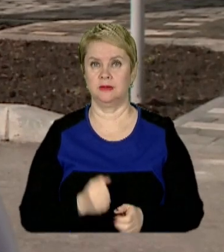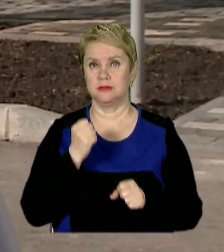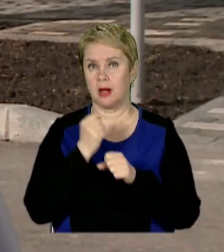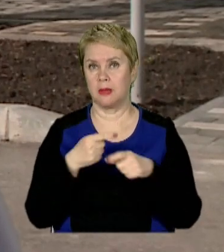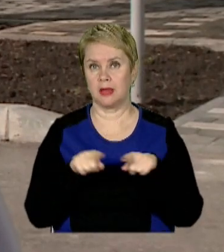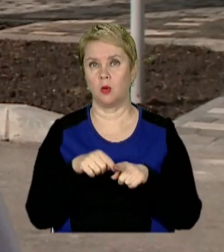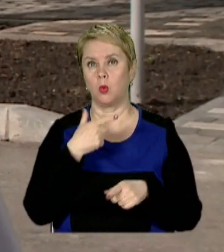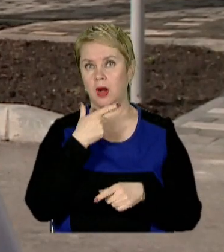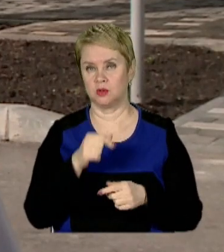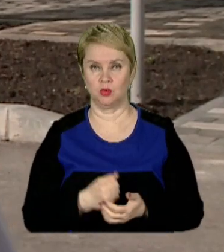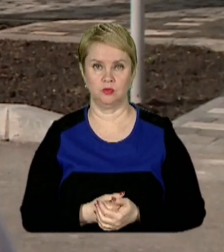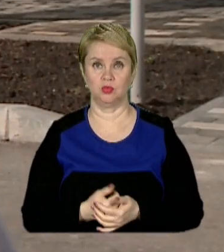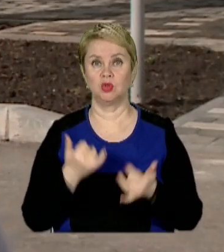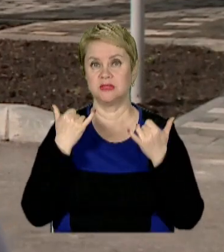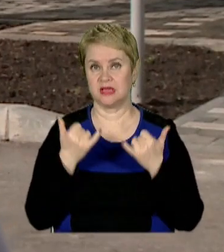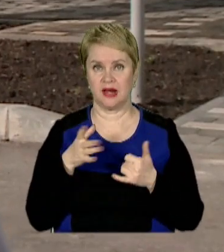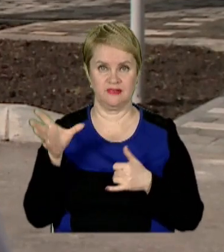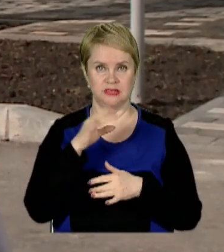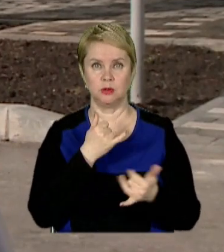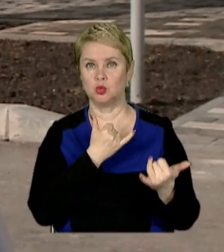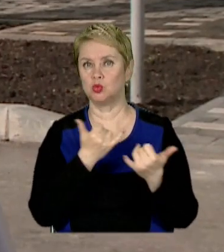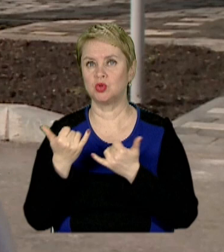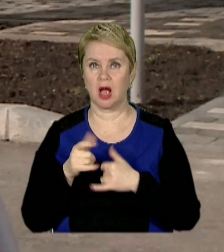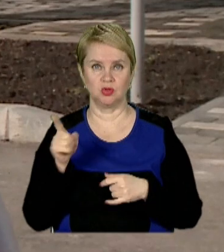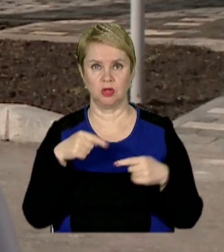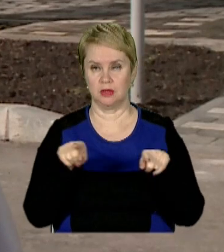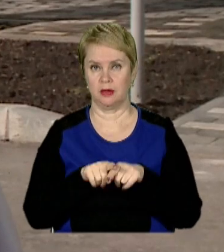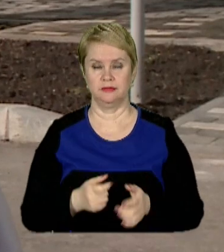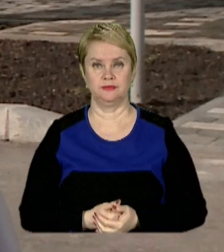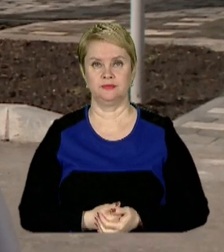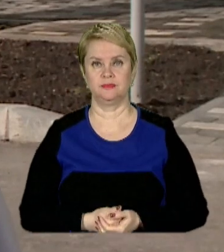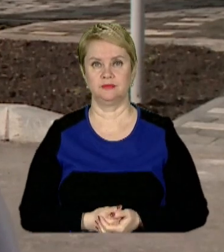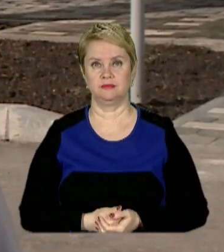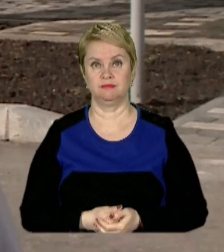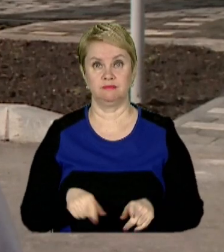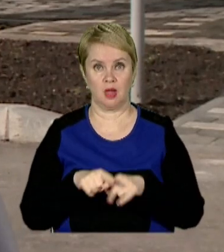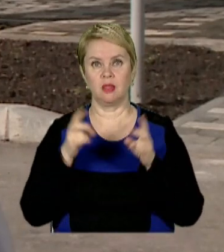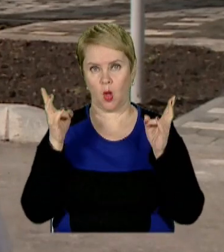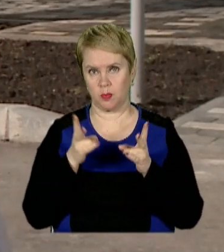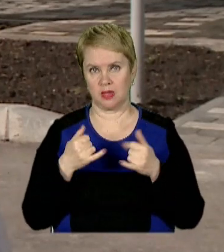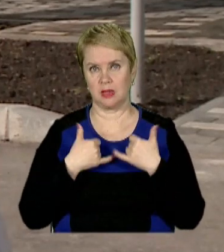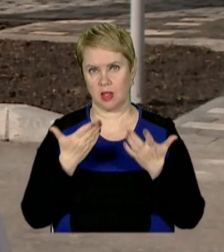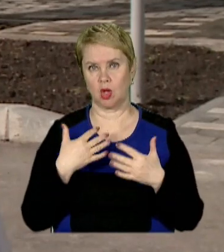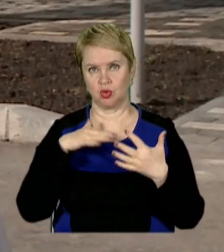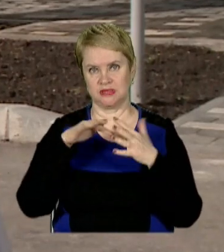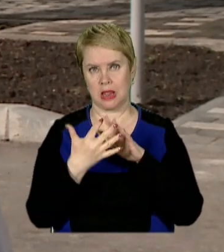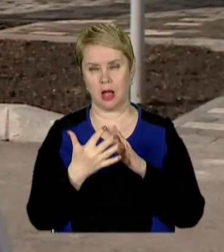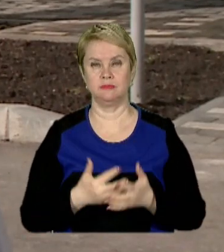таку красу, що зараз все сучасне. Це необхідно для нашого села,